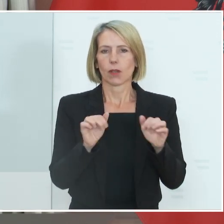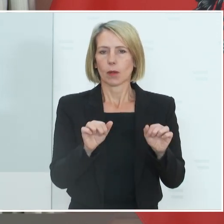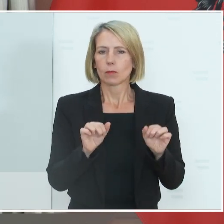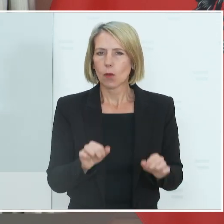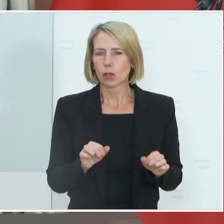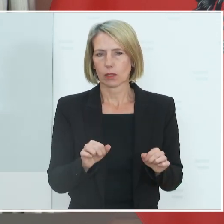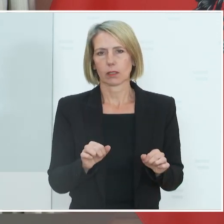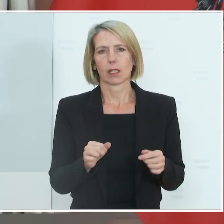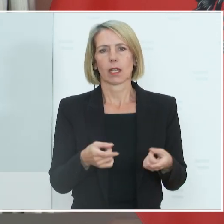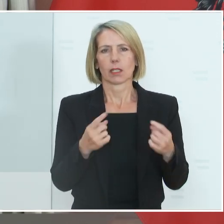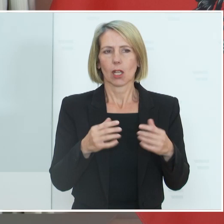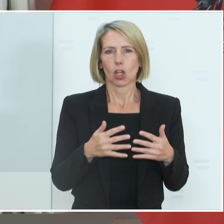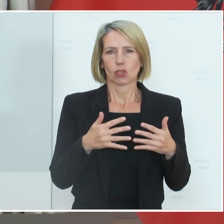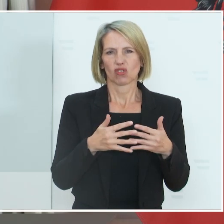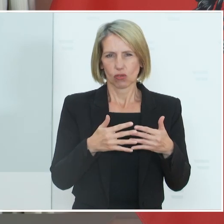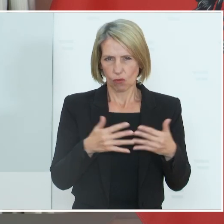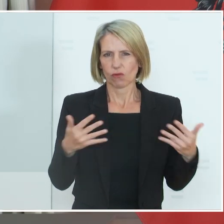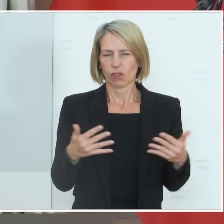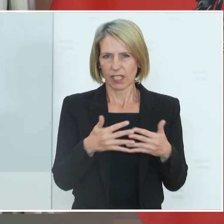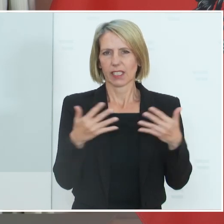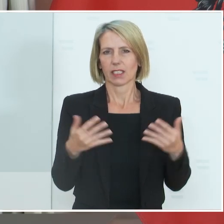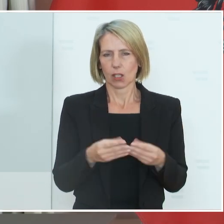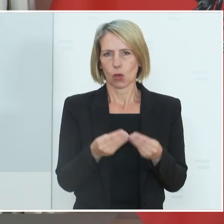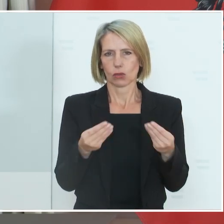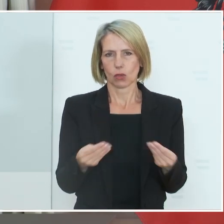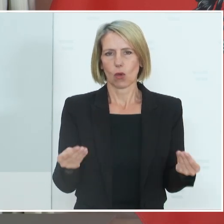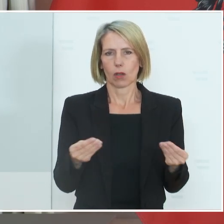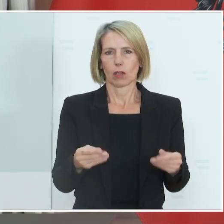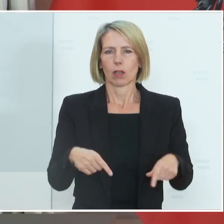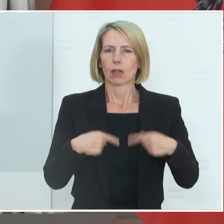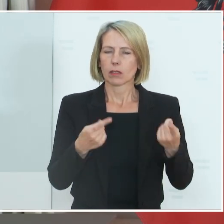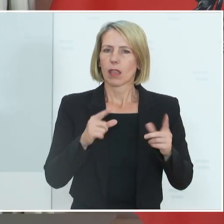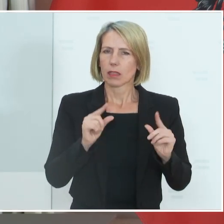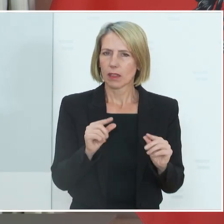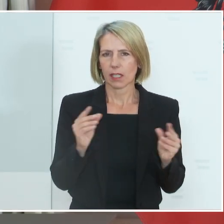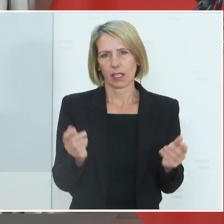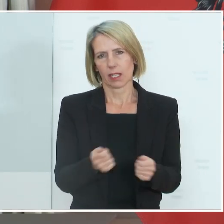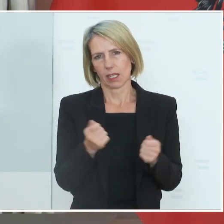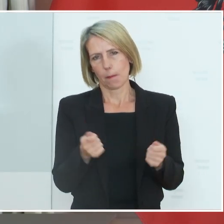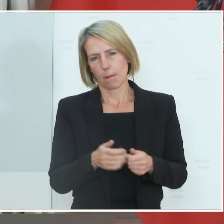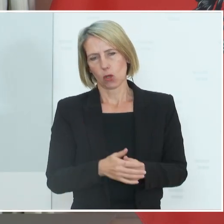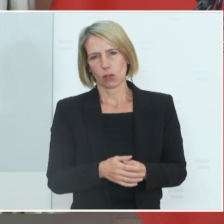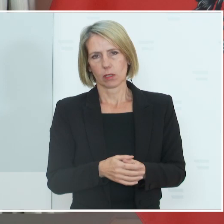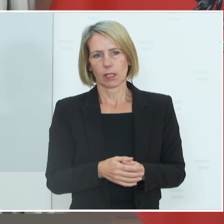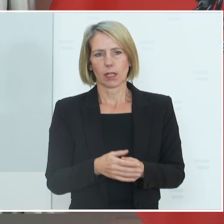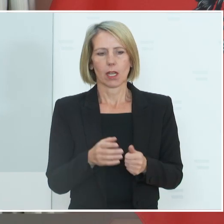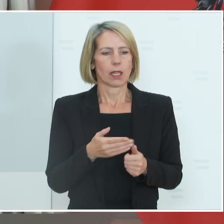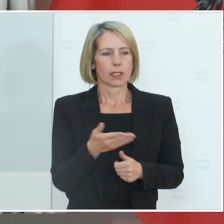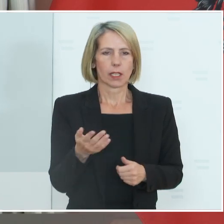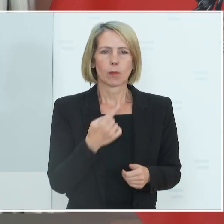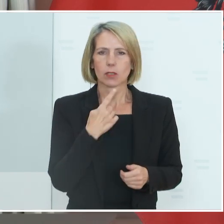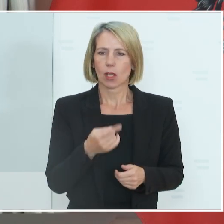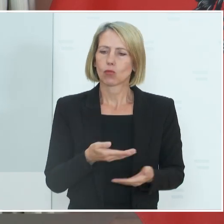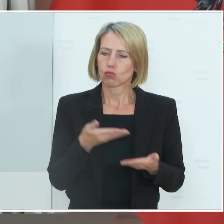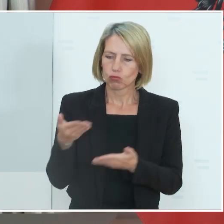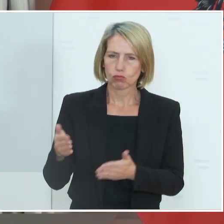Konfliktlösung betrifft, das geliehendeste Mittel. Also wenn zum Beispiel jemand die Möglichkeit angeboten bekommt, im Homeoffice zu